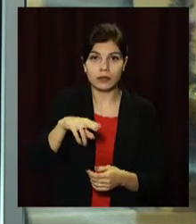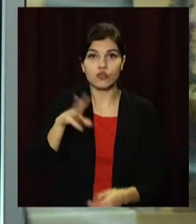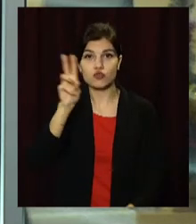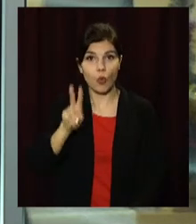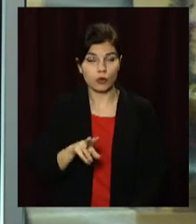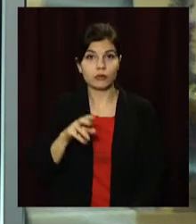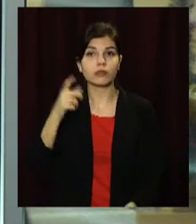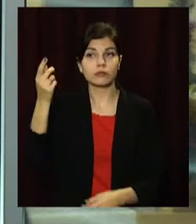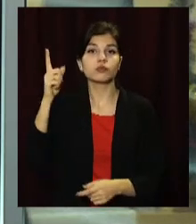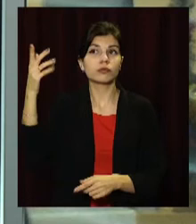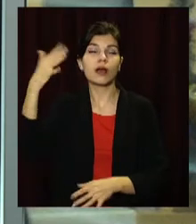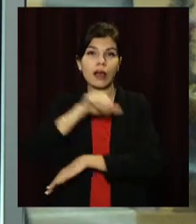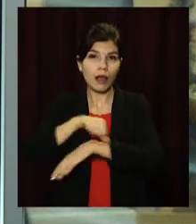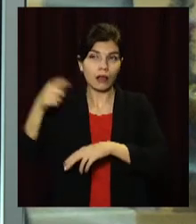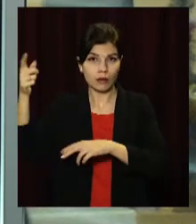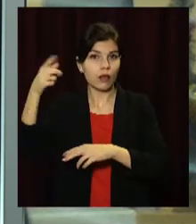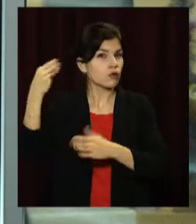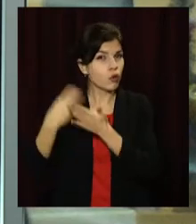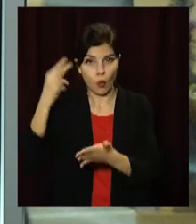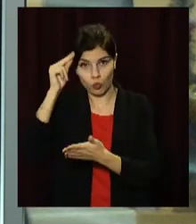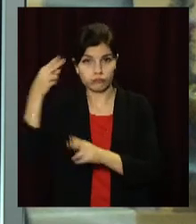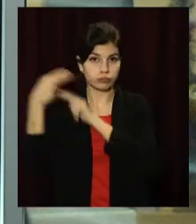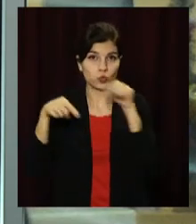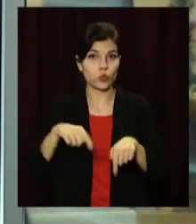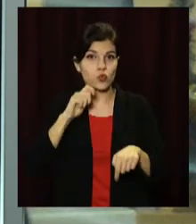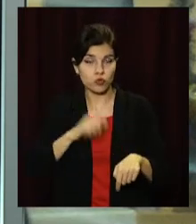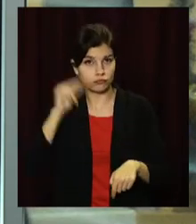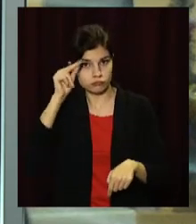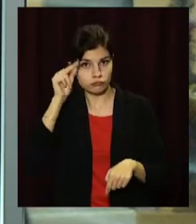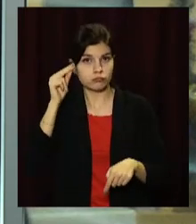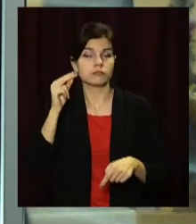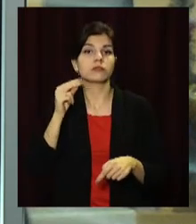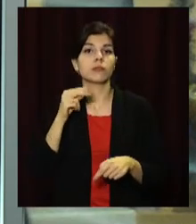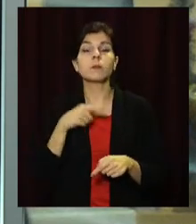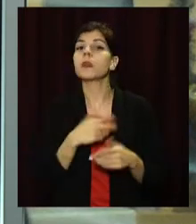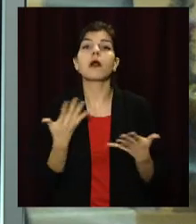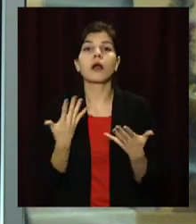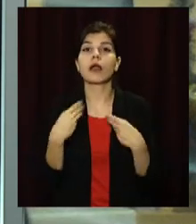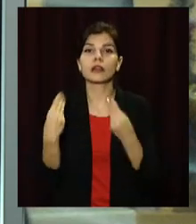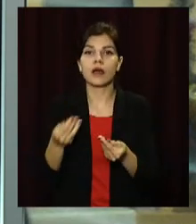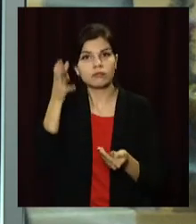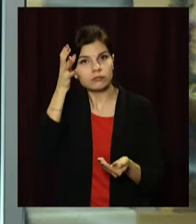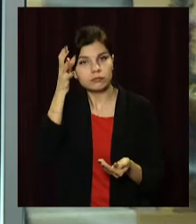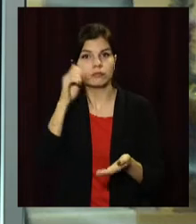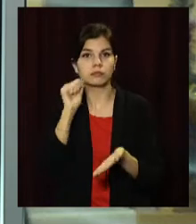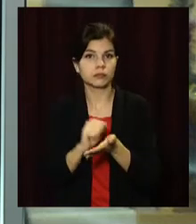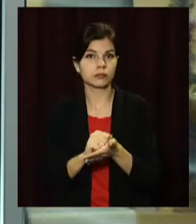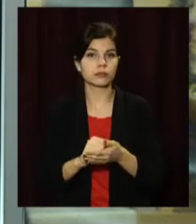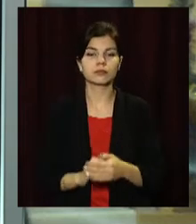дніпропетровських вишах, які заклади обирають та яким спеціальностям надають перевагу. Далі у сюжеті.